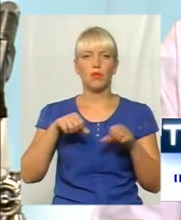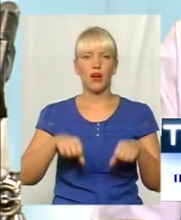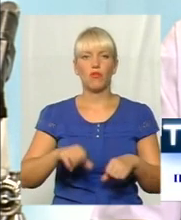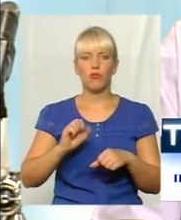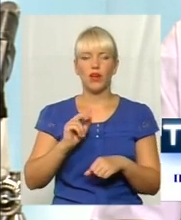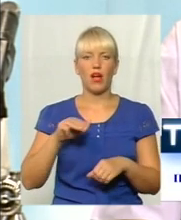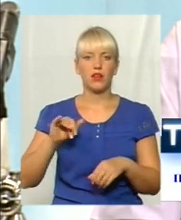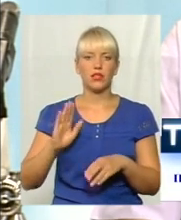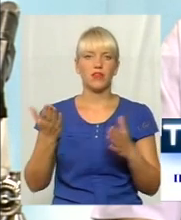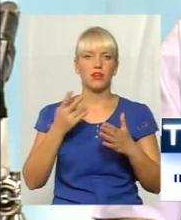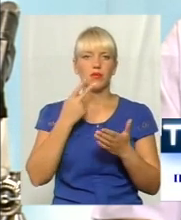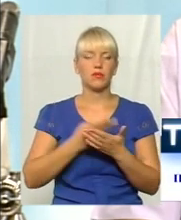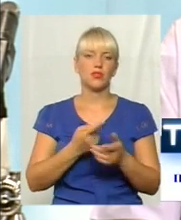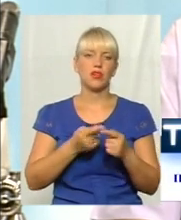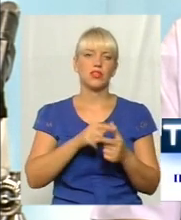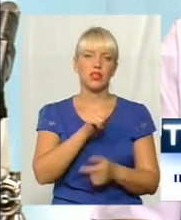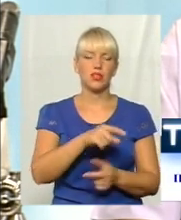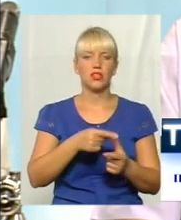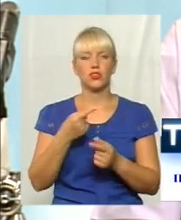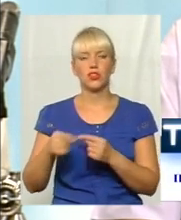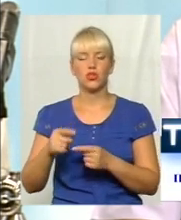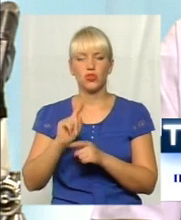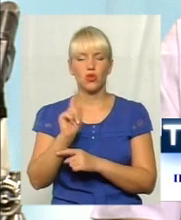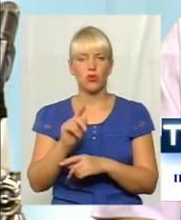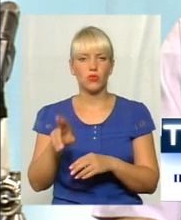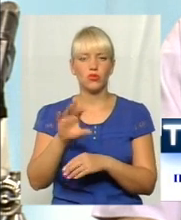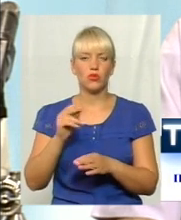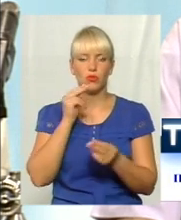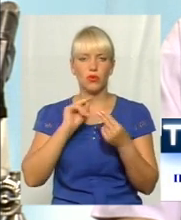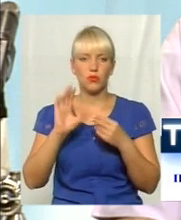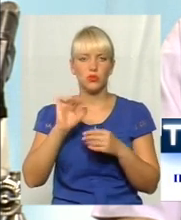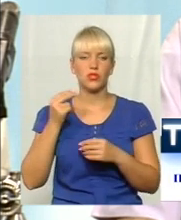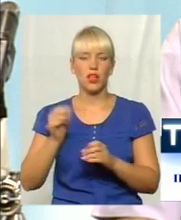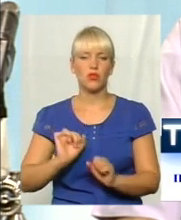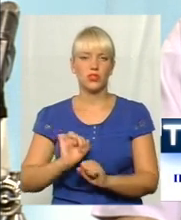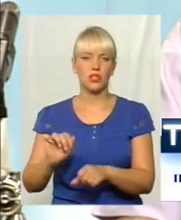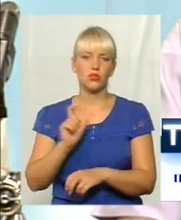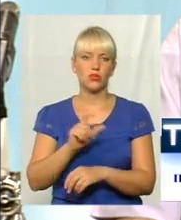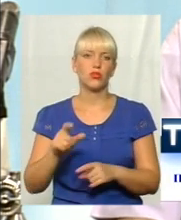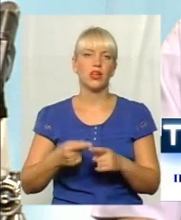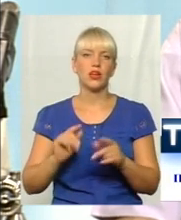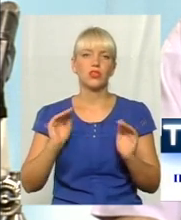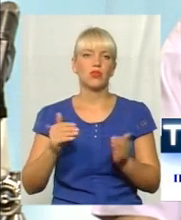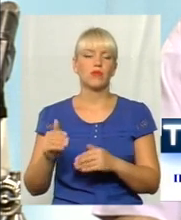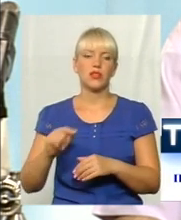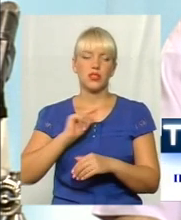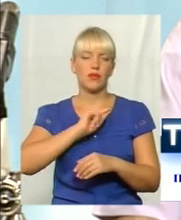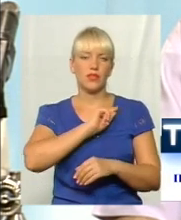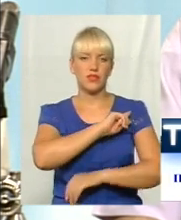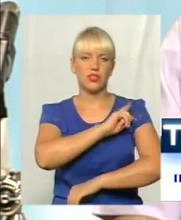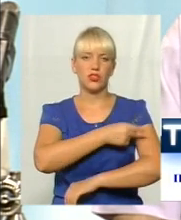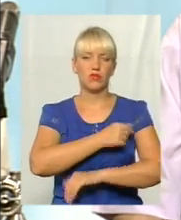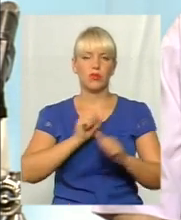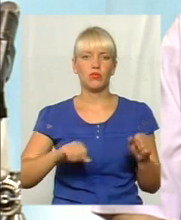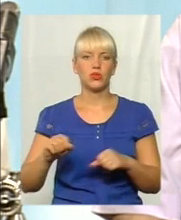якими передбачають ті чи інші норми стосованого поліпшення соціального захисту, зокрема людей з омереними фізичними можливостями.